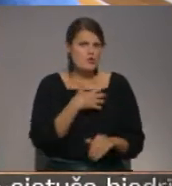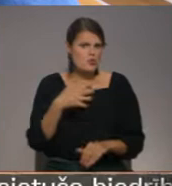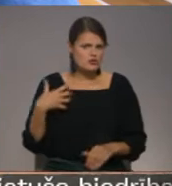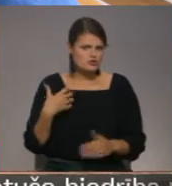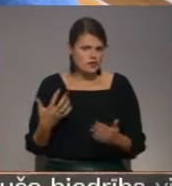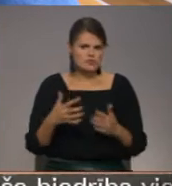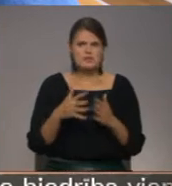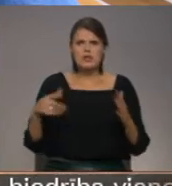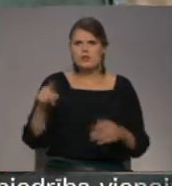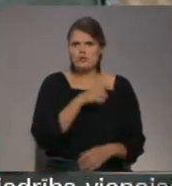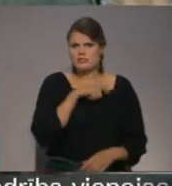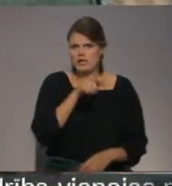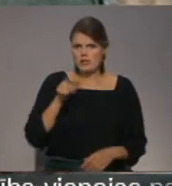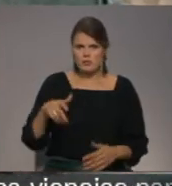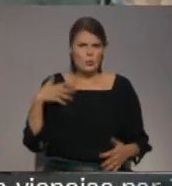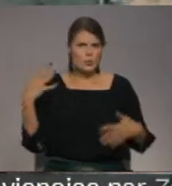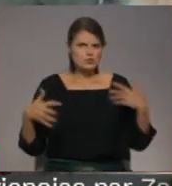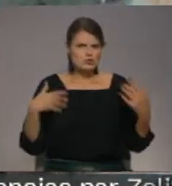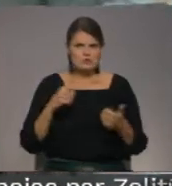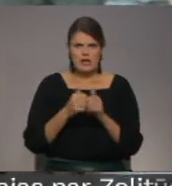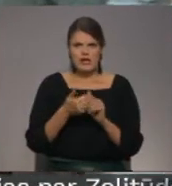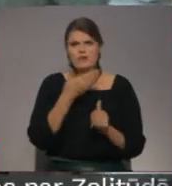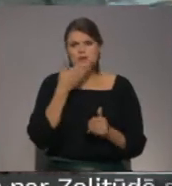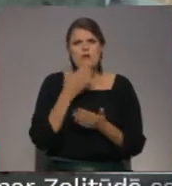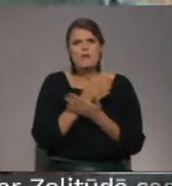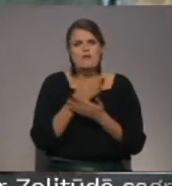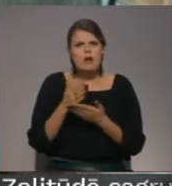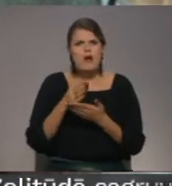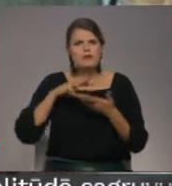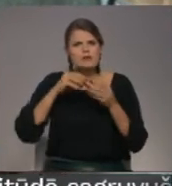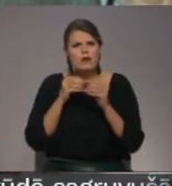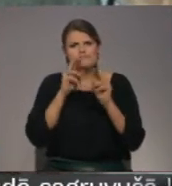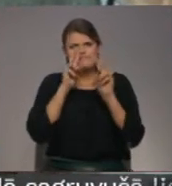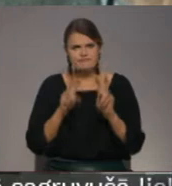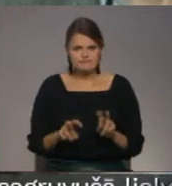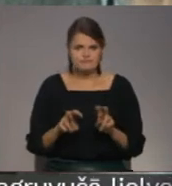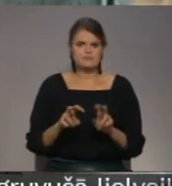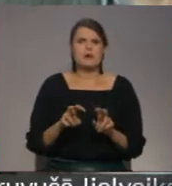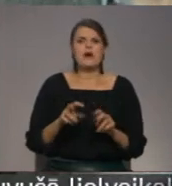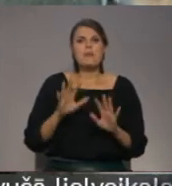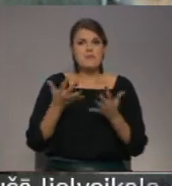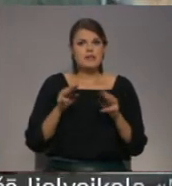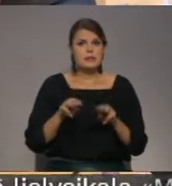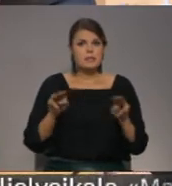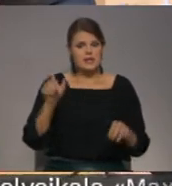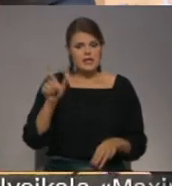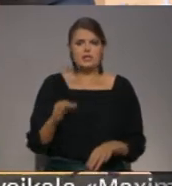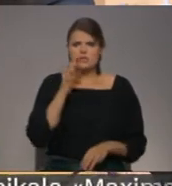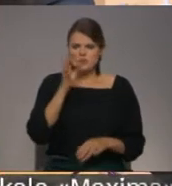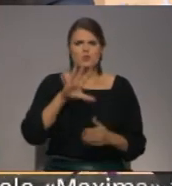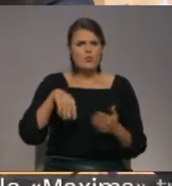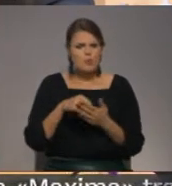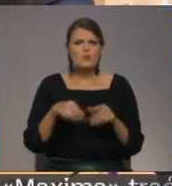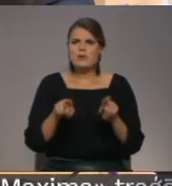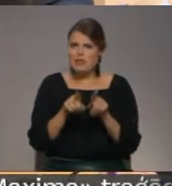Vairāki deputāti arī pauda bažas, ka reforma tapusi bez pietiekamas ieklausīšanās vietu ar viedoklī. Ministrs gan uzsvēra, ka joprojām norita aktīva